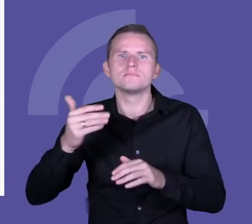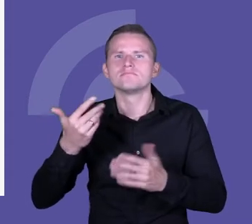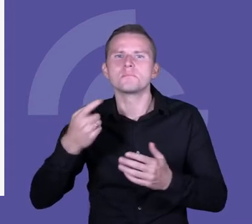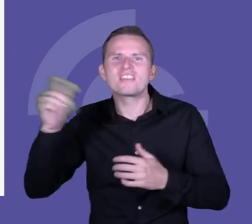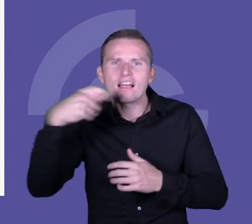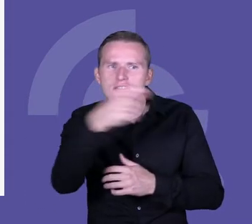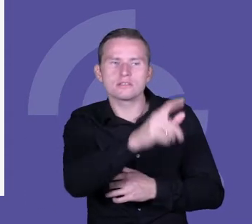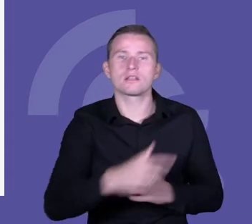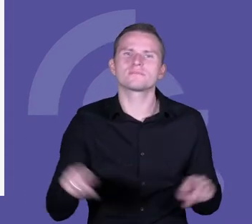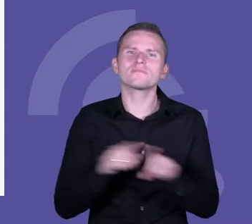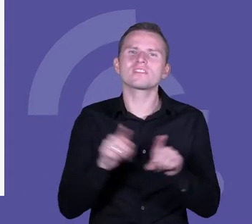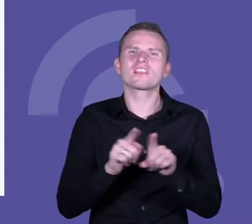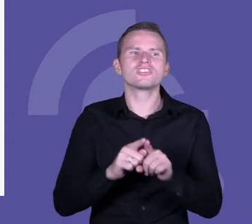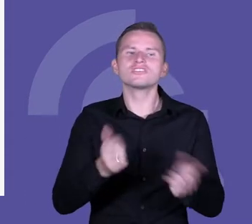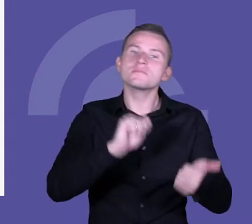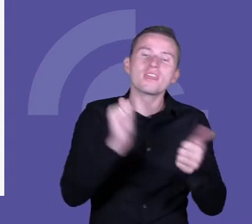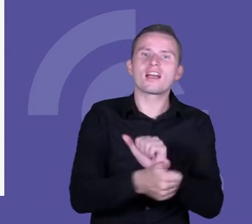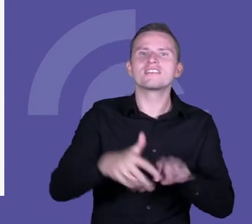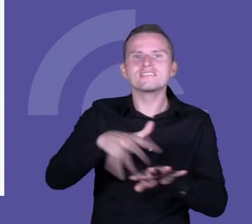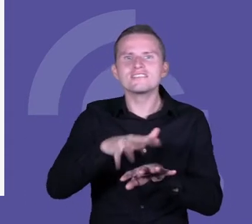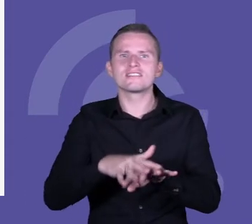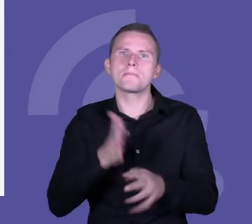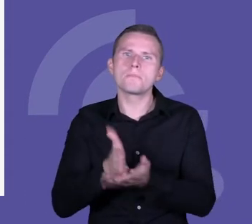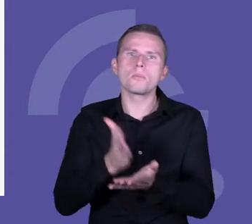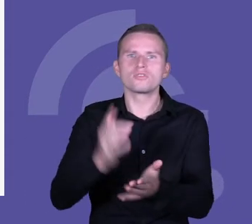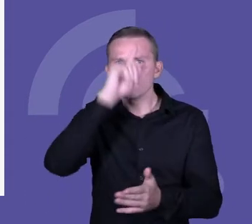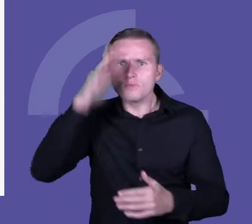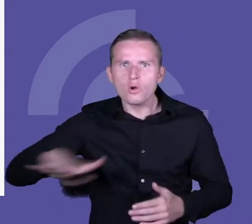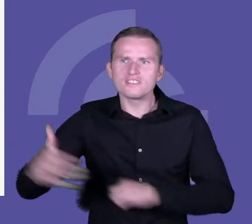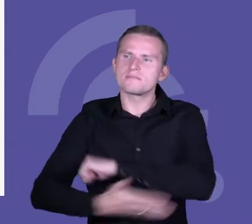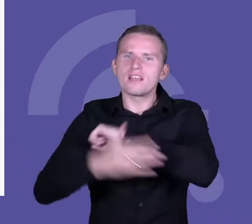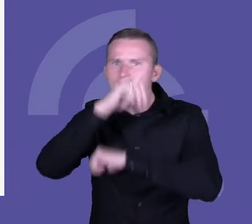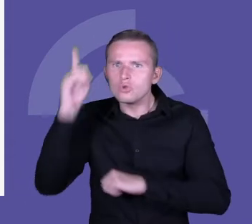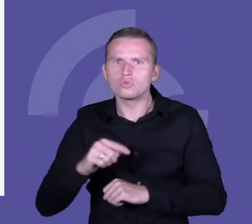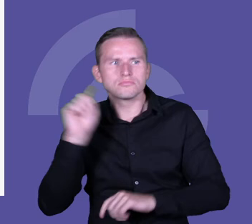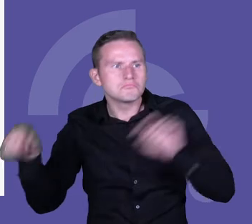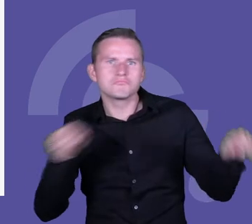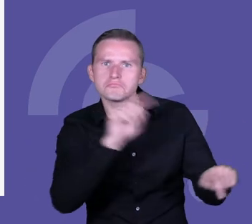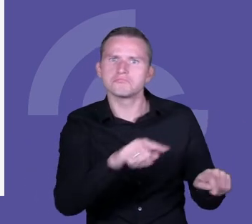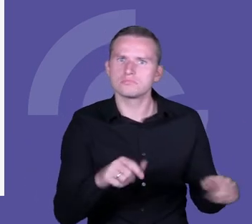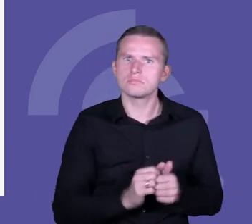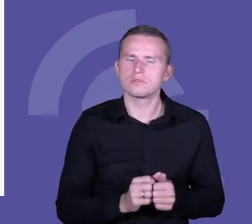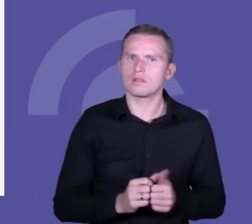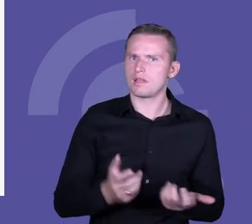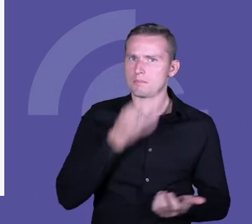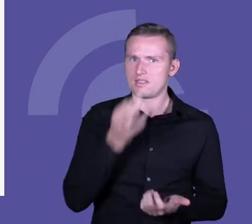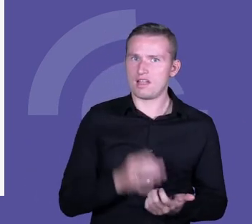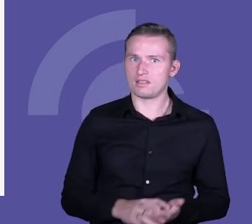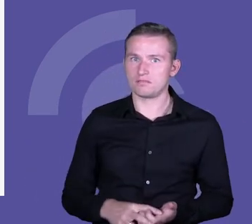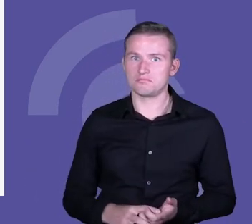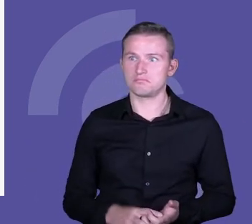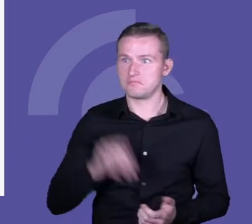zmieniania systemu pomocy społecznej, wspierania ludzi. I moje pytanie brzmi, czy tam też są potrzebni ludzie, którzy